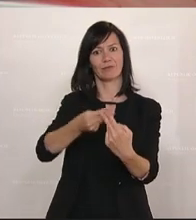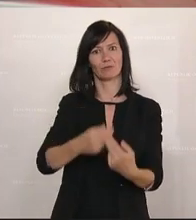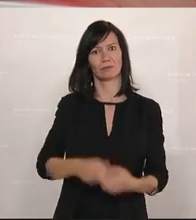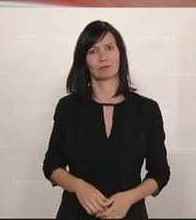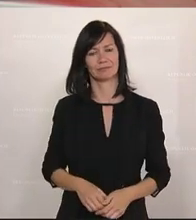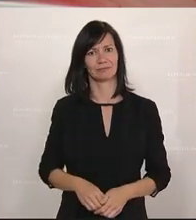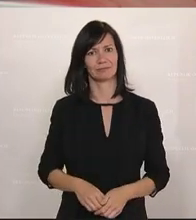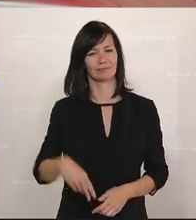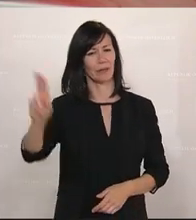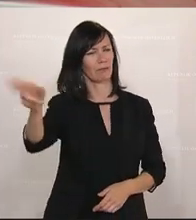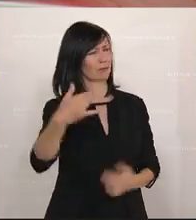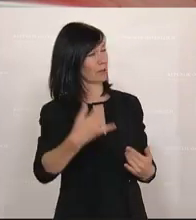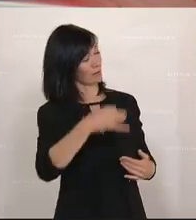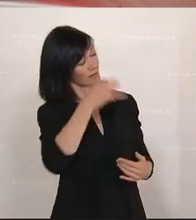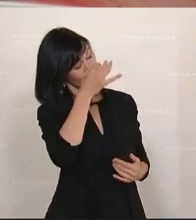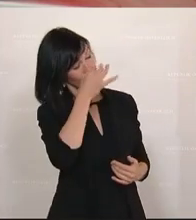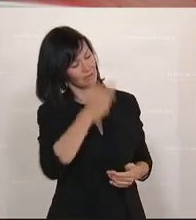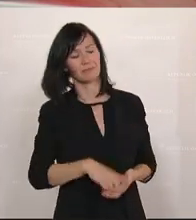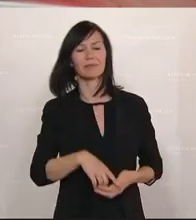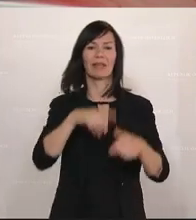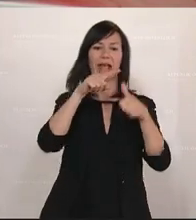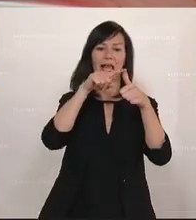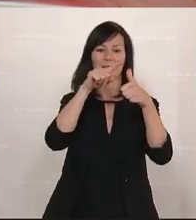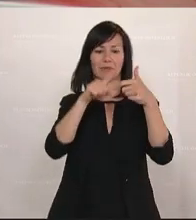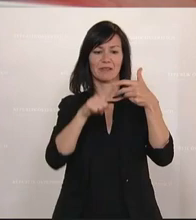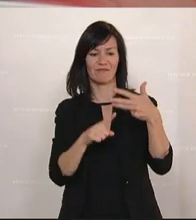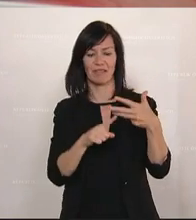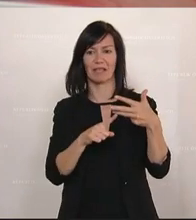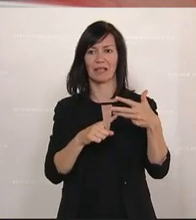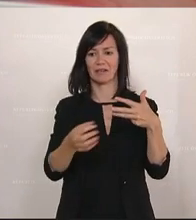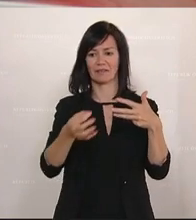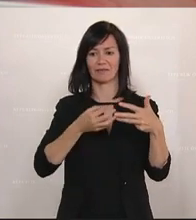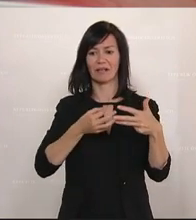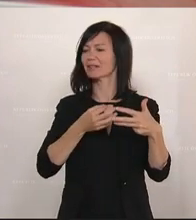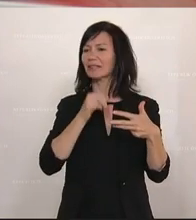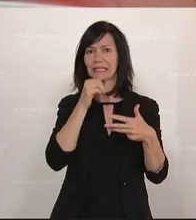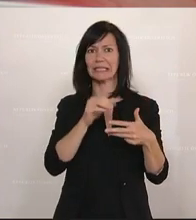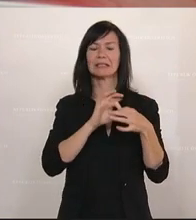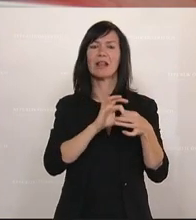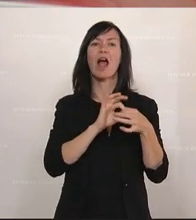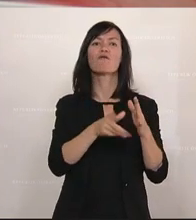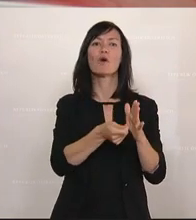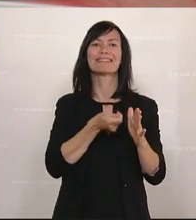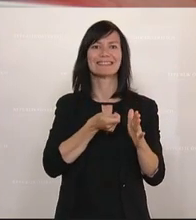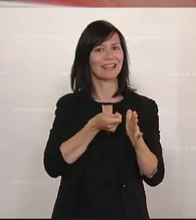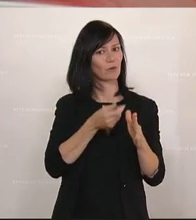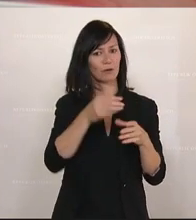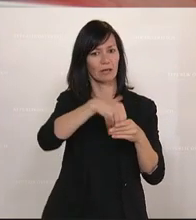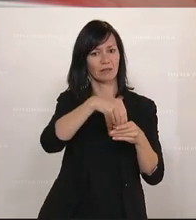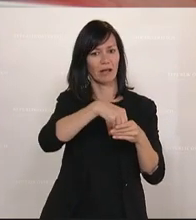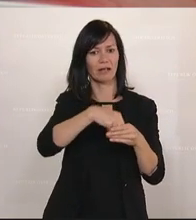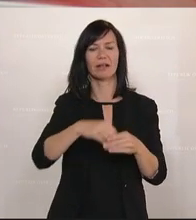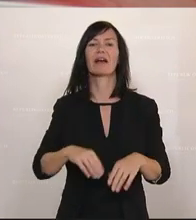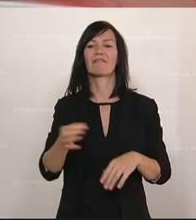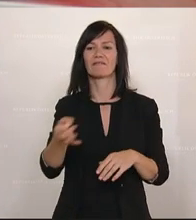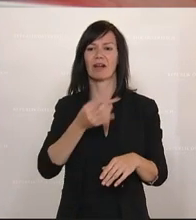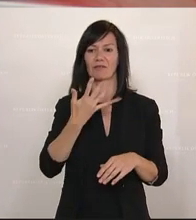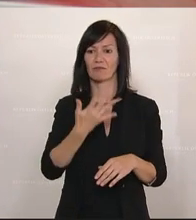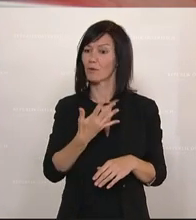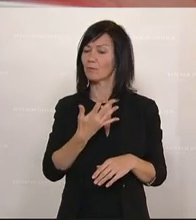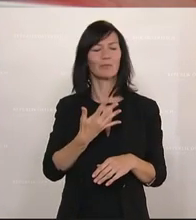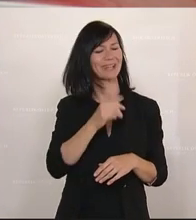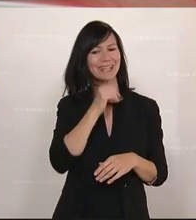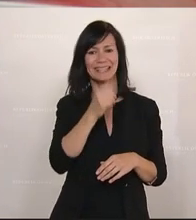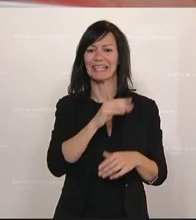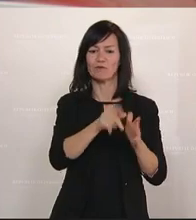Zu den Fragen 1 bis 4, dies ist nicht Gegenstand der Vollziehung. Zur Frage 5, dies ist nicht Gegenstand der